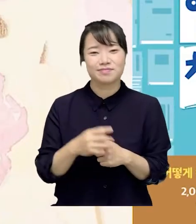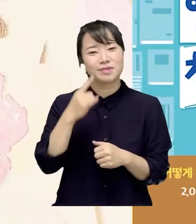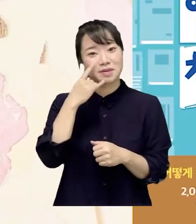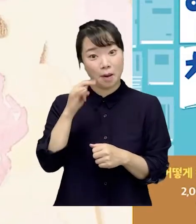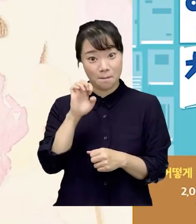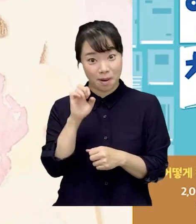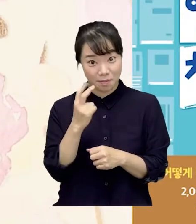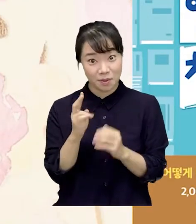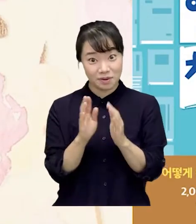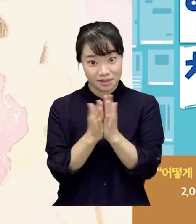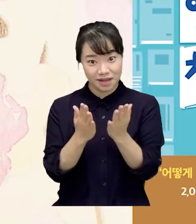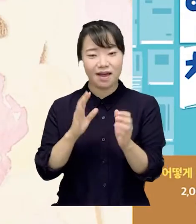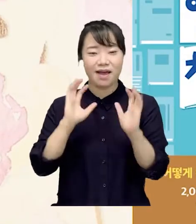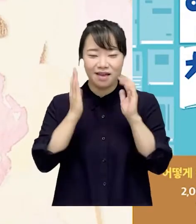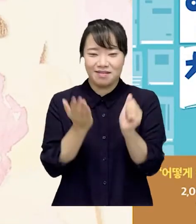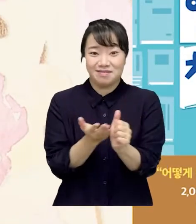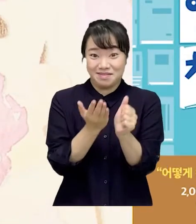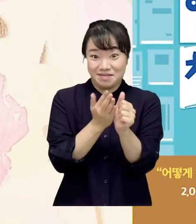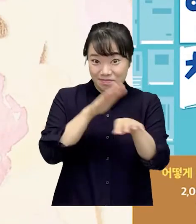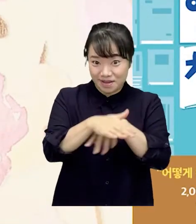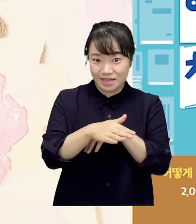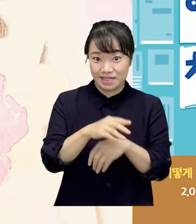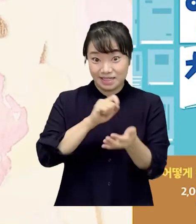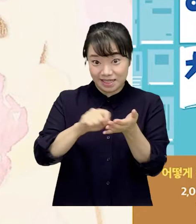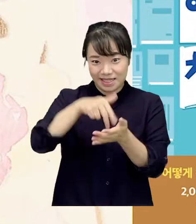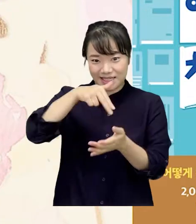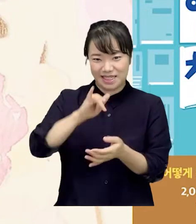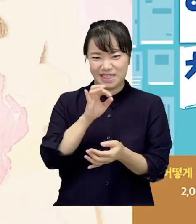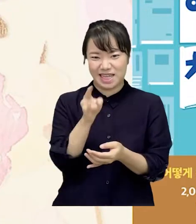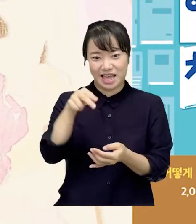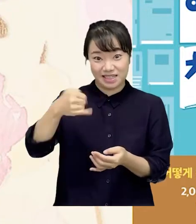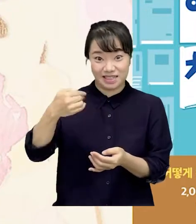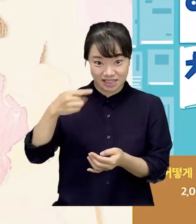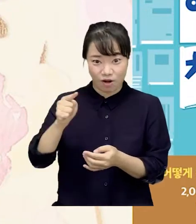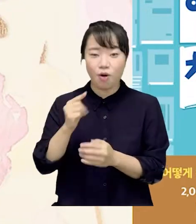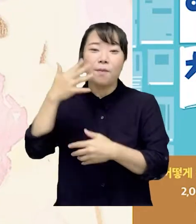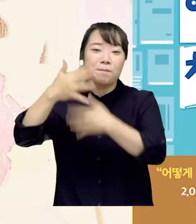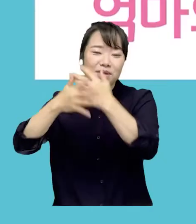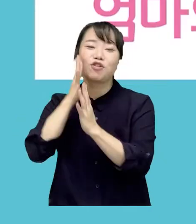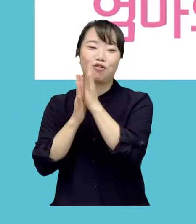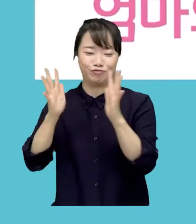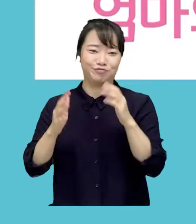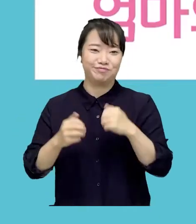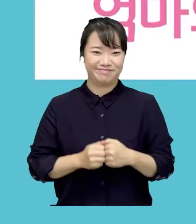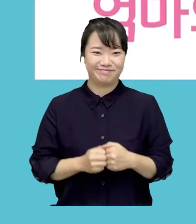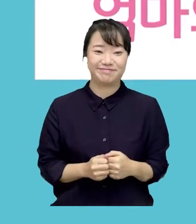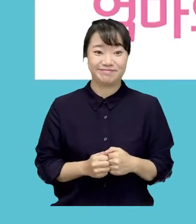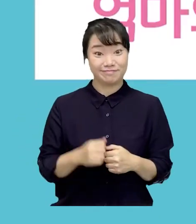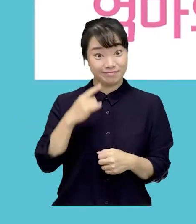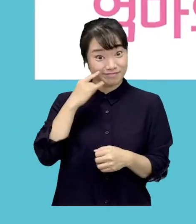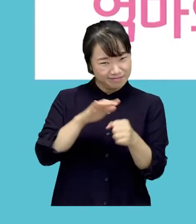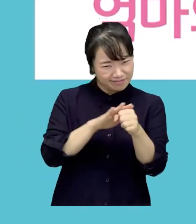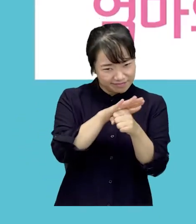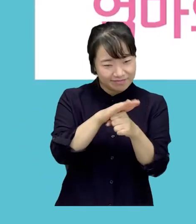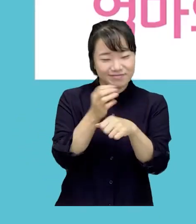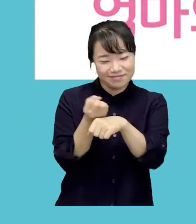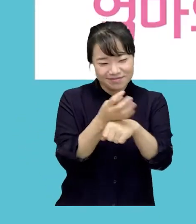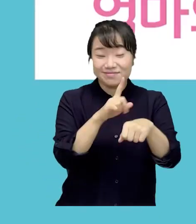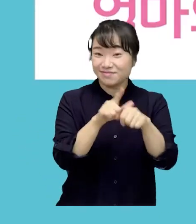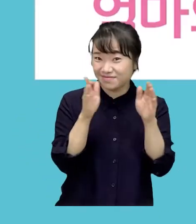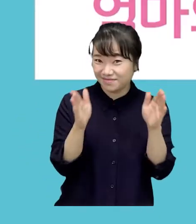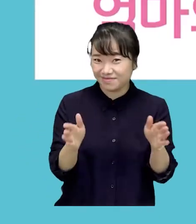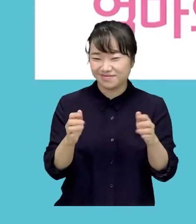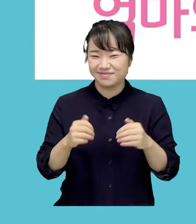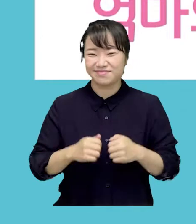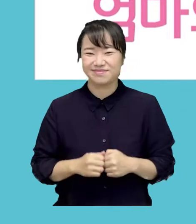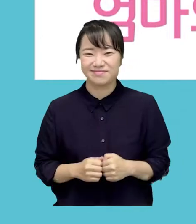엄마표 책 육아, GS 더, 지음, 미디어숲 프로로그, 엄마의 사랑을 전하는